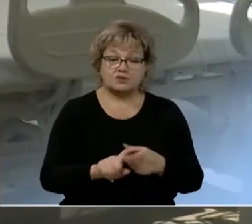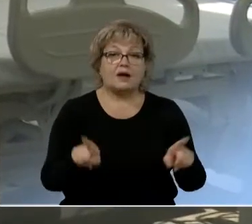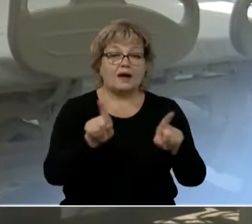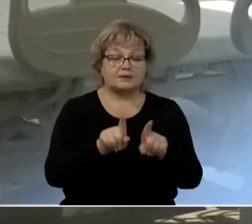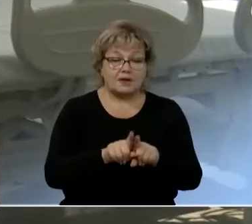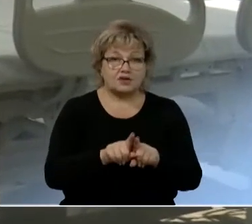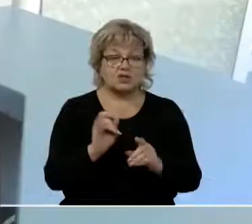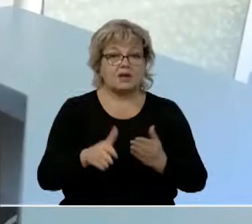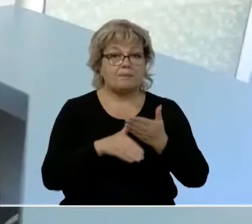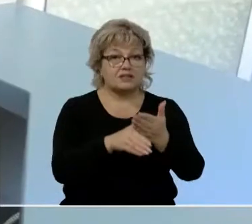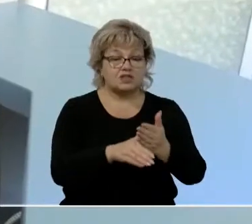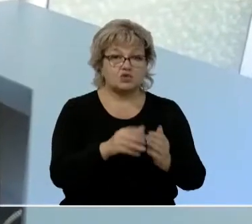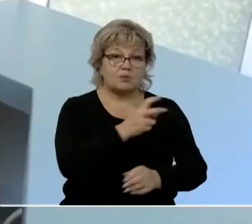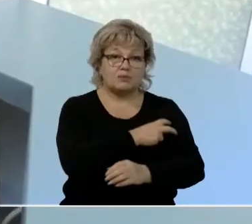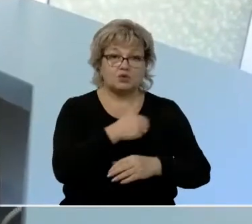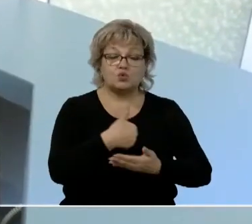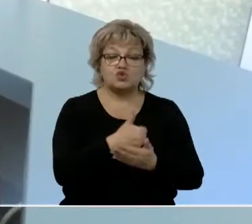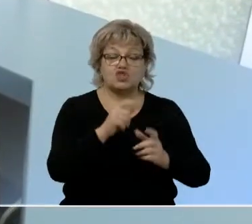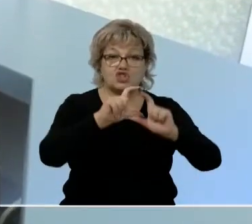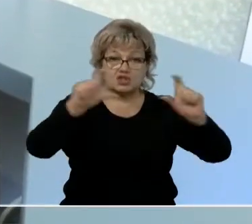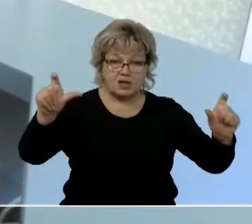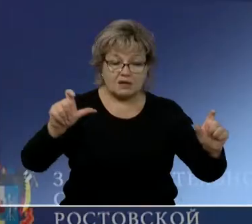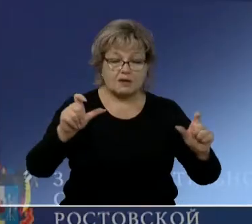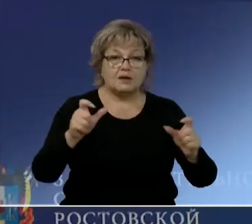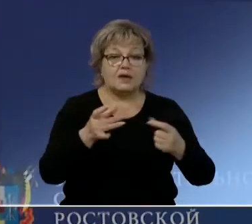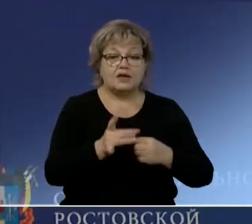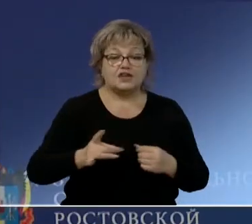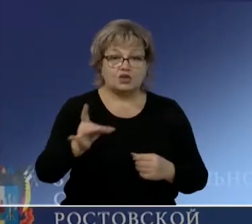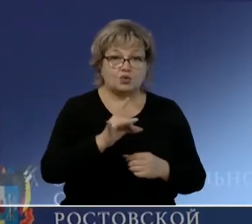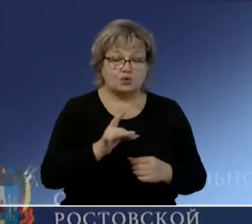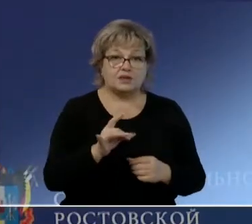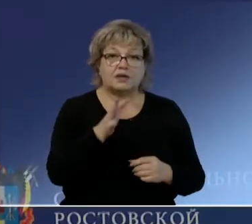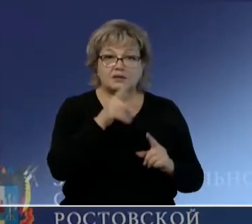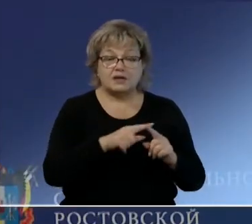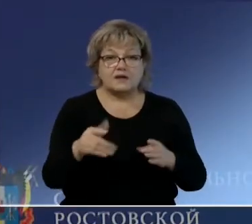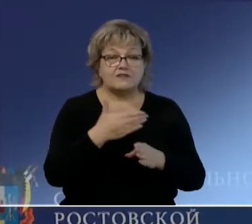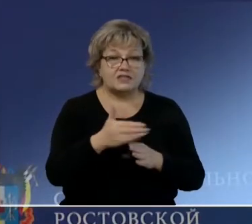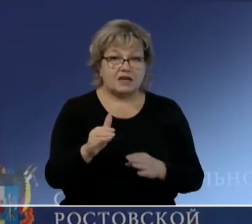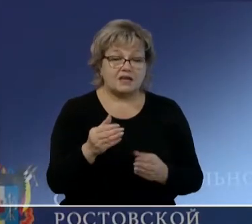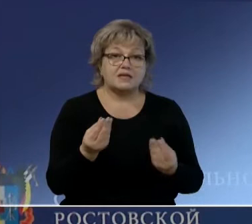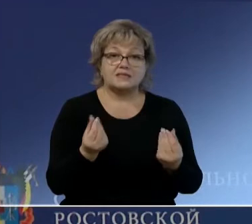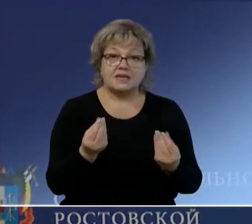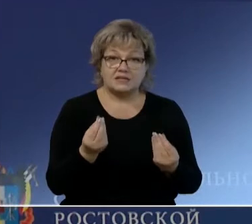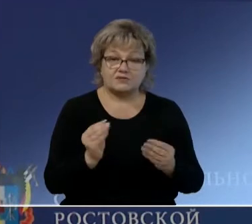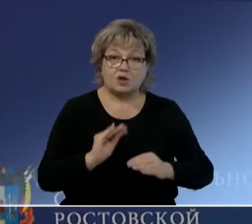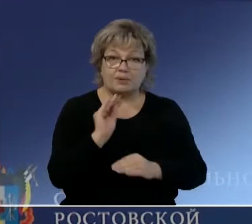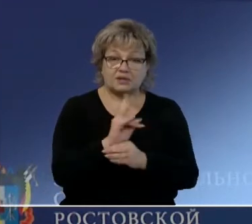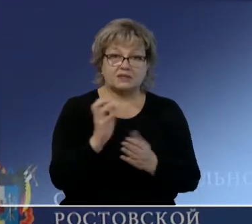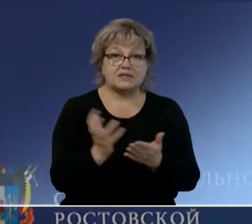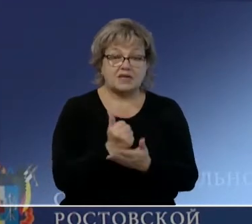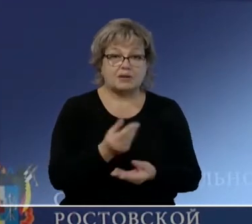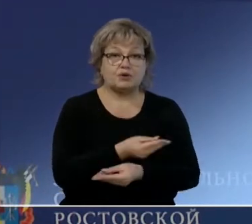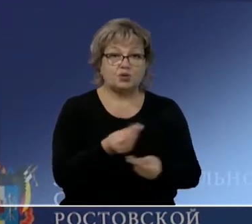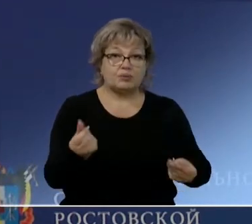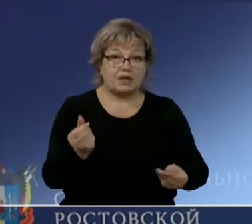на поддержку медучреждений региона в период пандемии. Речь идет о выделении дополнительных средств и на заработную